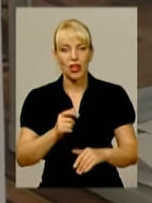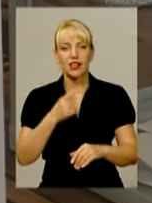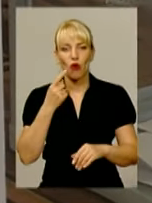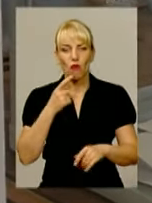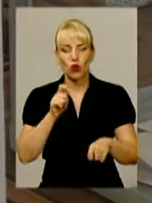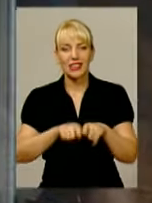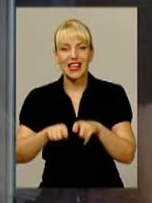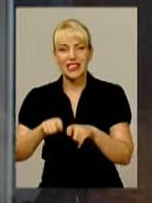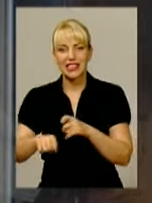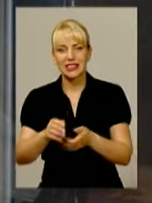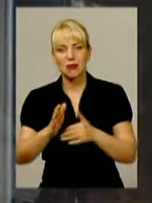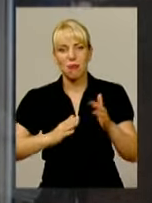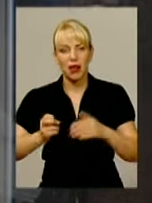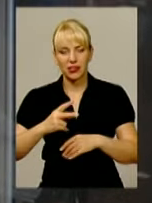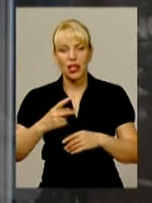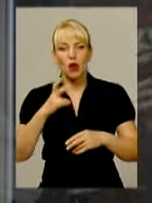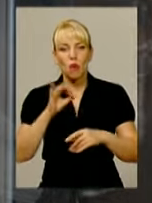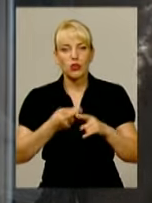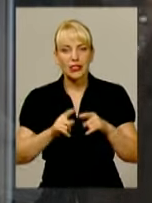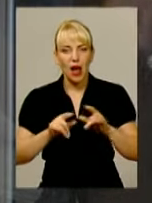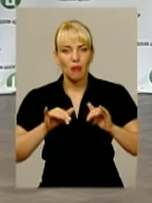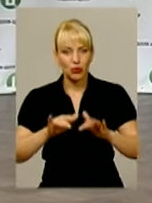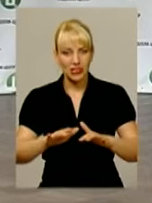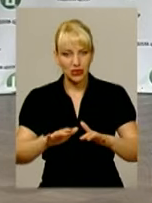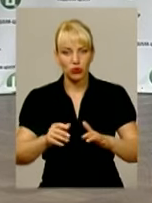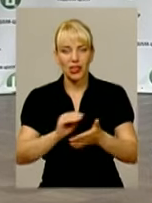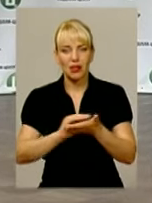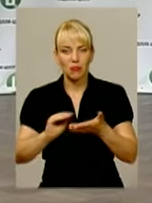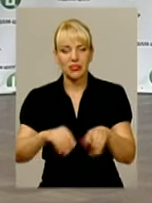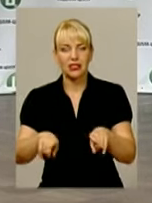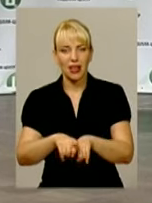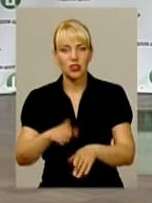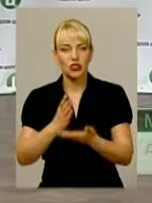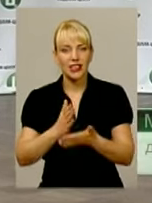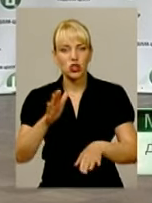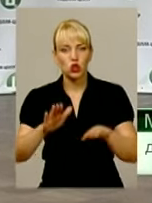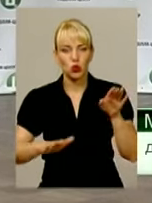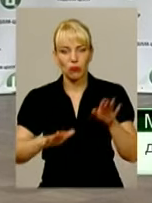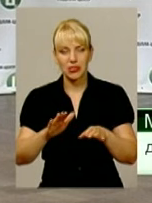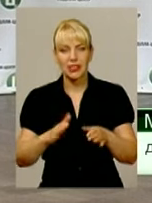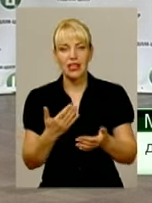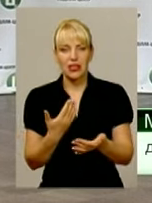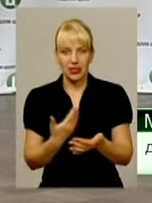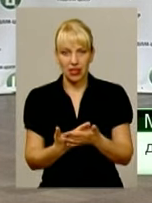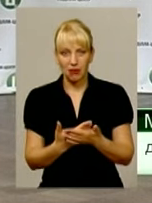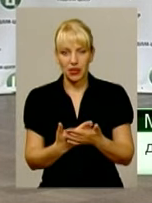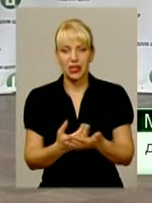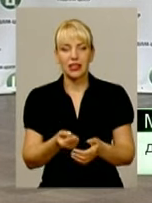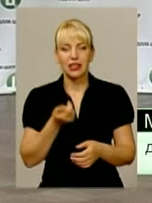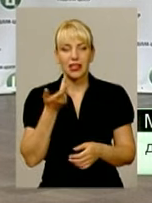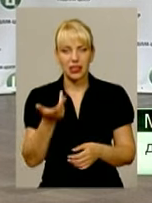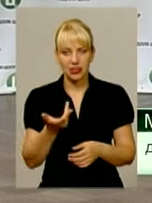процедура виписана так, що є сумніви у її дієвості. Певна кількість виборців може